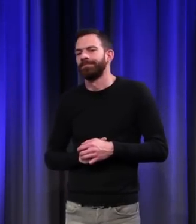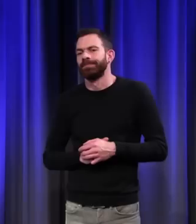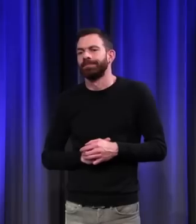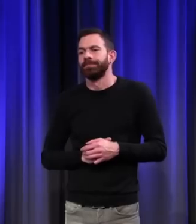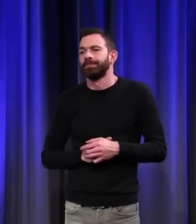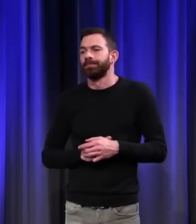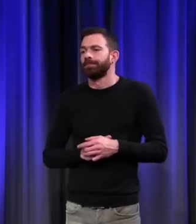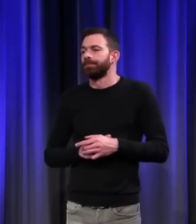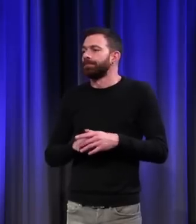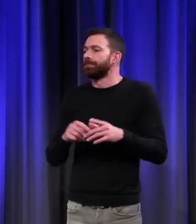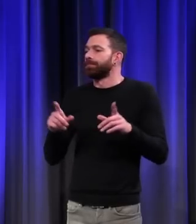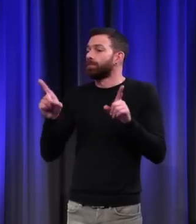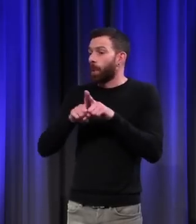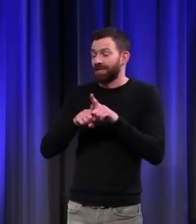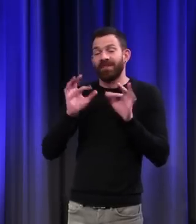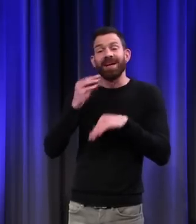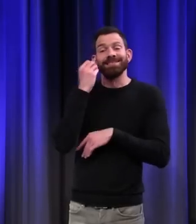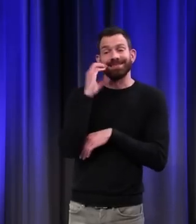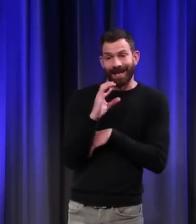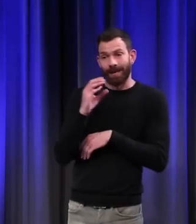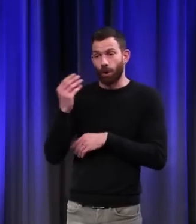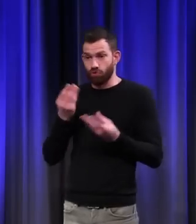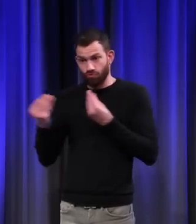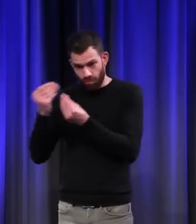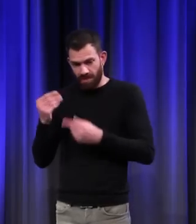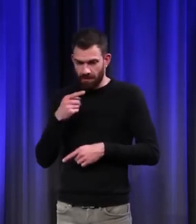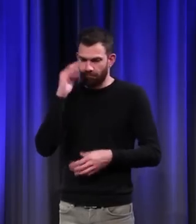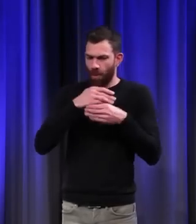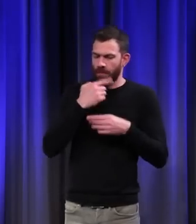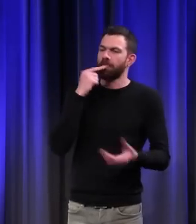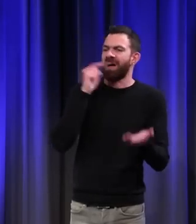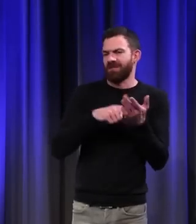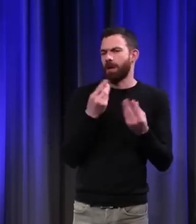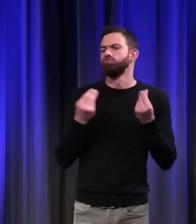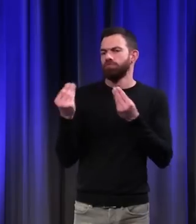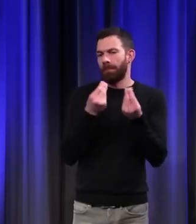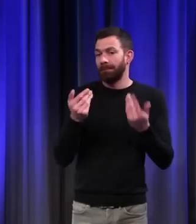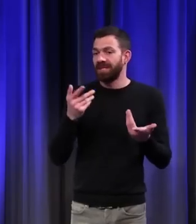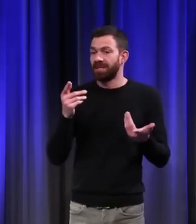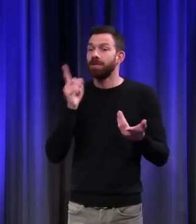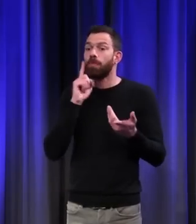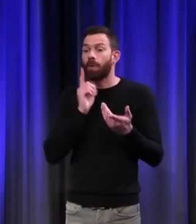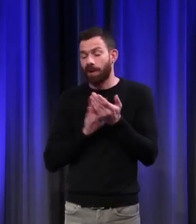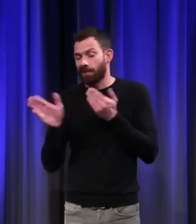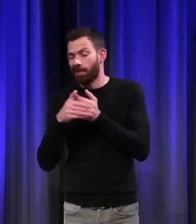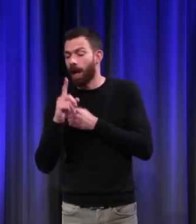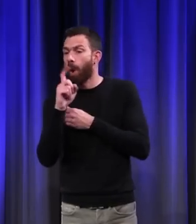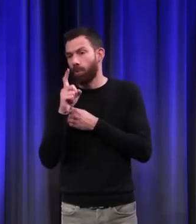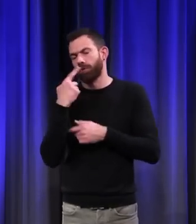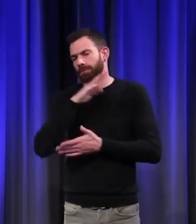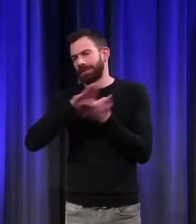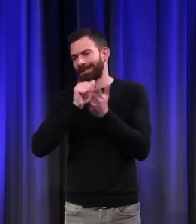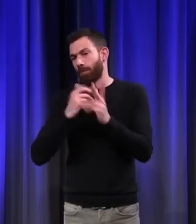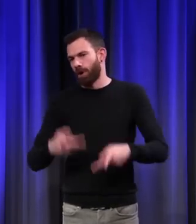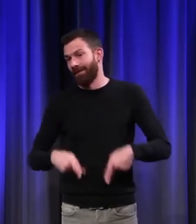Dans le rapport entre le sec et l'humide, on préfère l'humide, avec l'idée que l'humide et l'eau derrière, c'est la vie, et que le